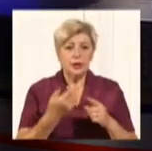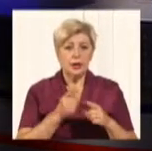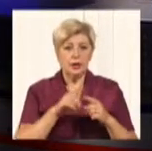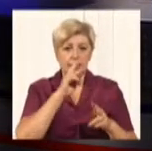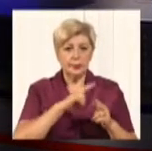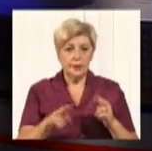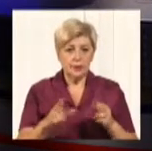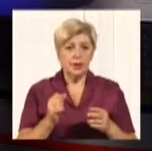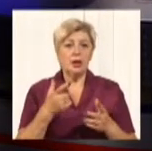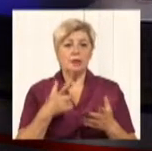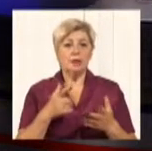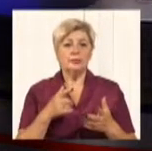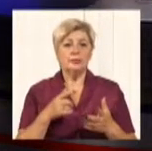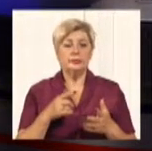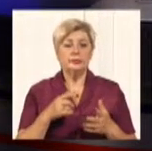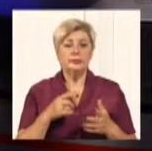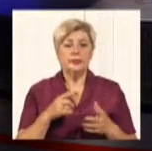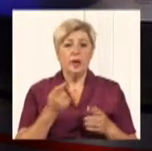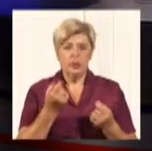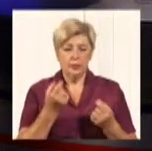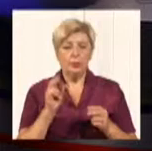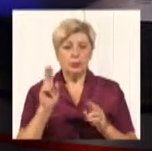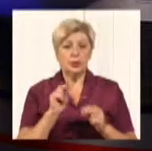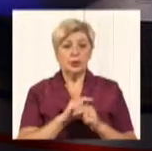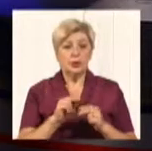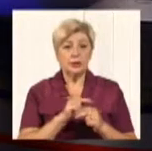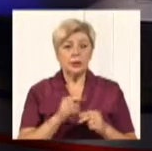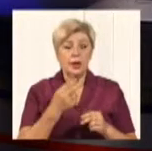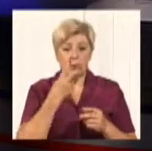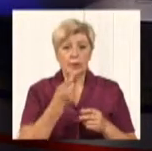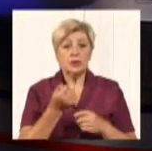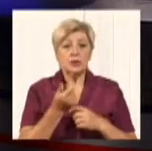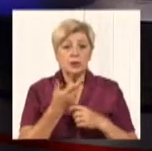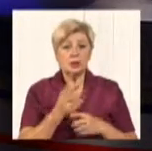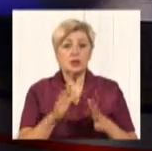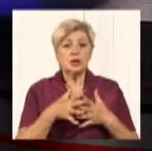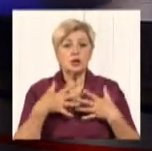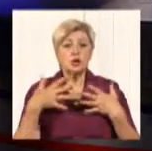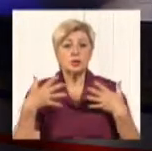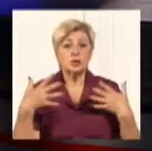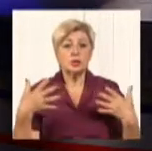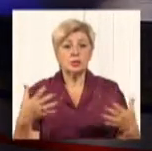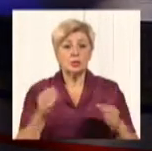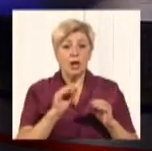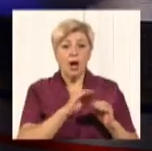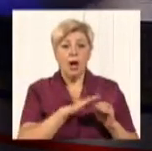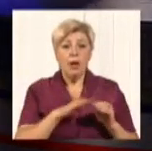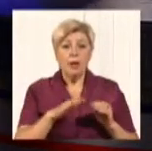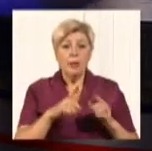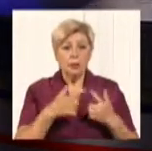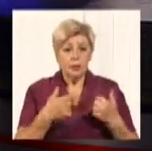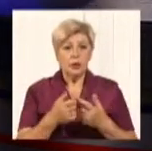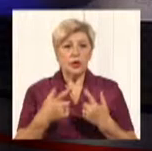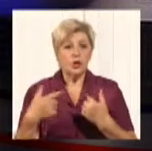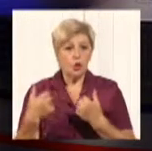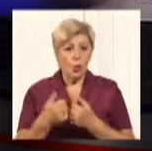корективи, але ви бачите, що настільки широкі верстви населення мають на це право, що, в